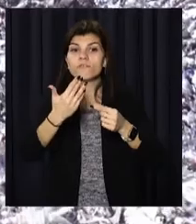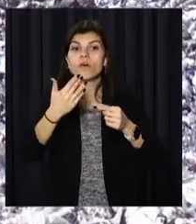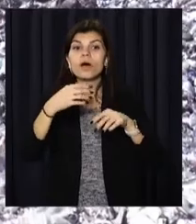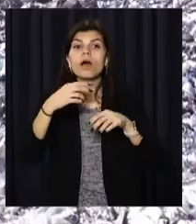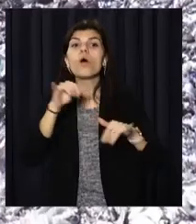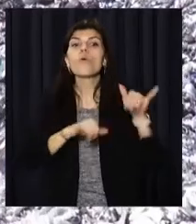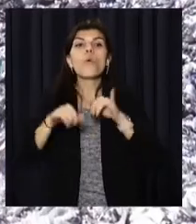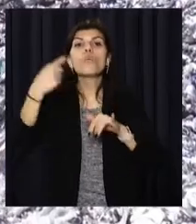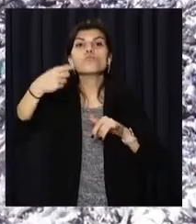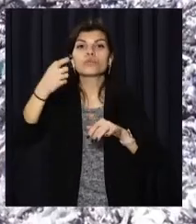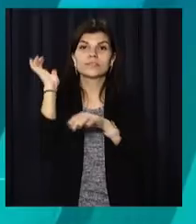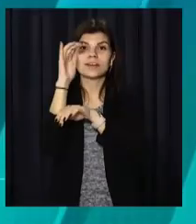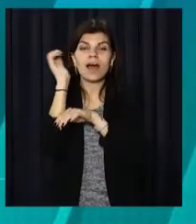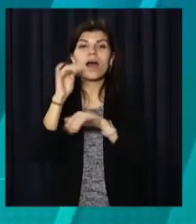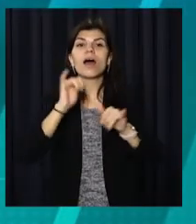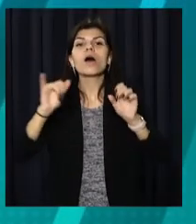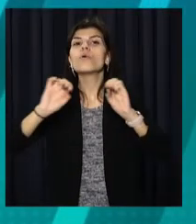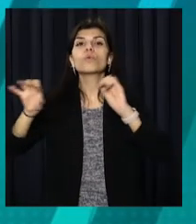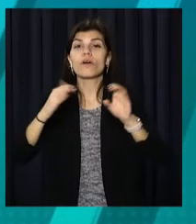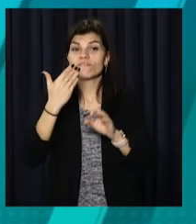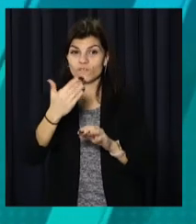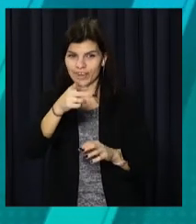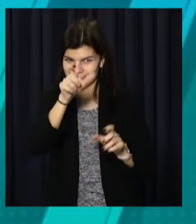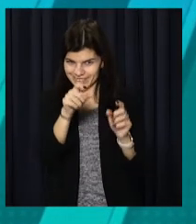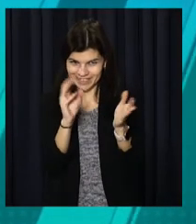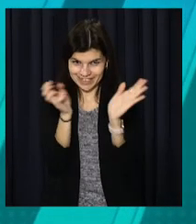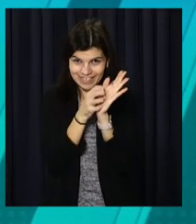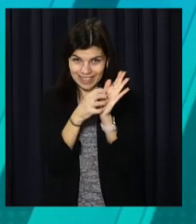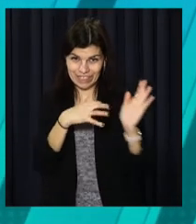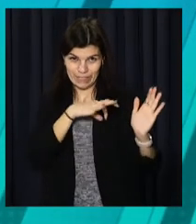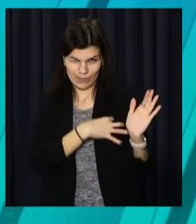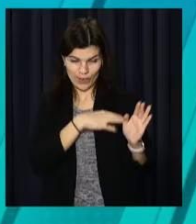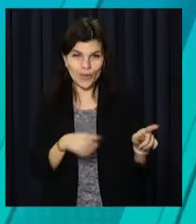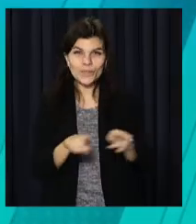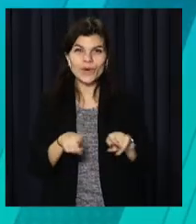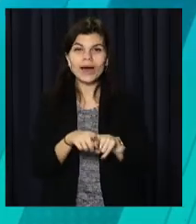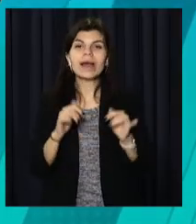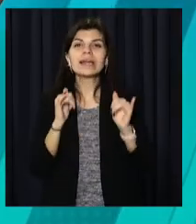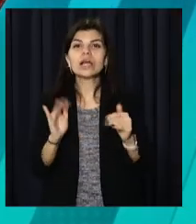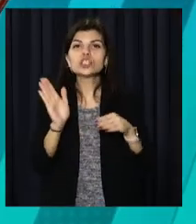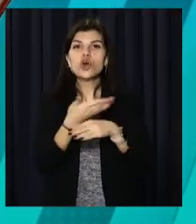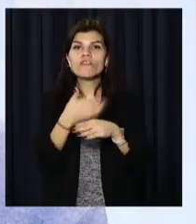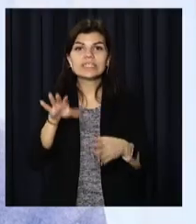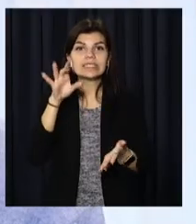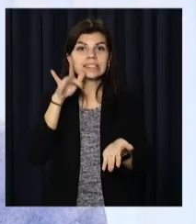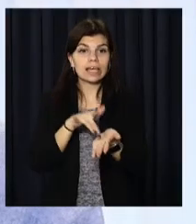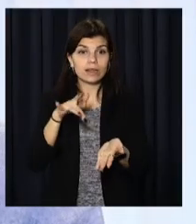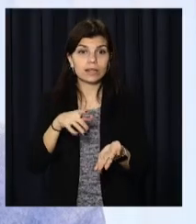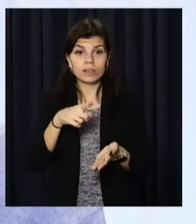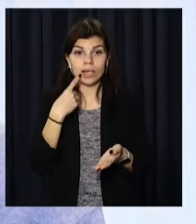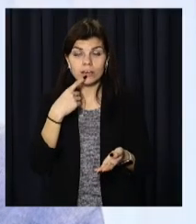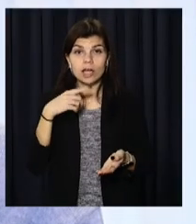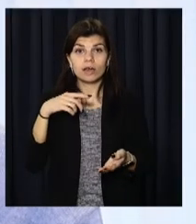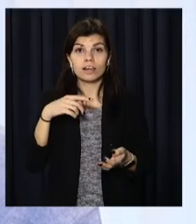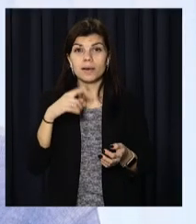відслікувати власне долю сміття. Кажуть, їхній шпіон за сміттям насамперед призначений для сортувальних центрів. GPS-трекер – це